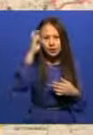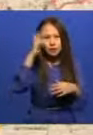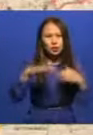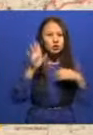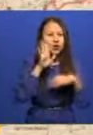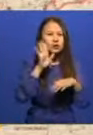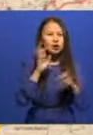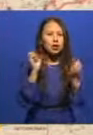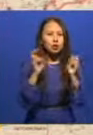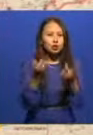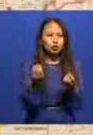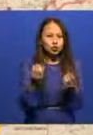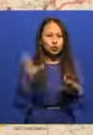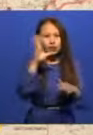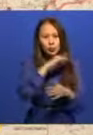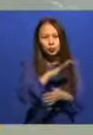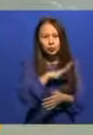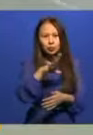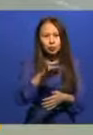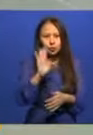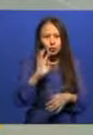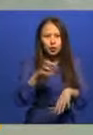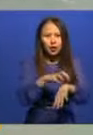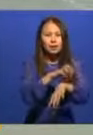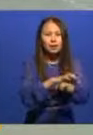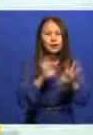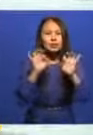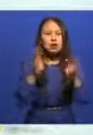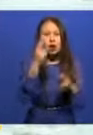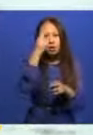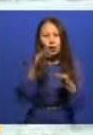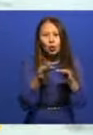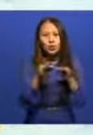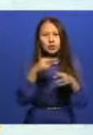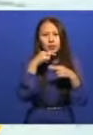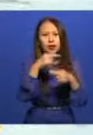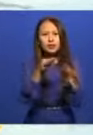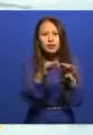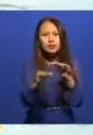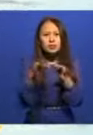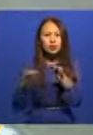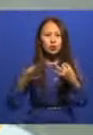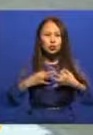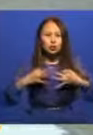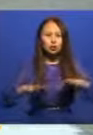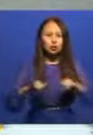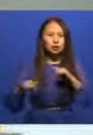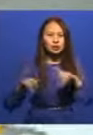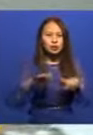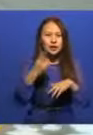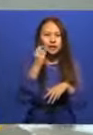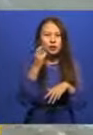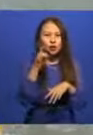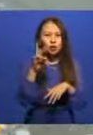субасу қауіпу бар дейді төтен шағдайлар комитетінің мамандары. Ақмола обылсында назар қалынған аймақтарда тасқының алдыналу жұмыстар жүріуде.